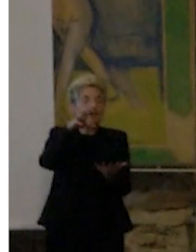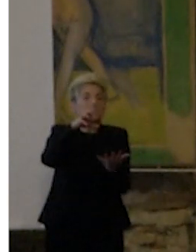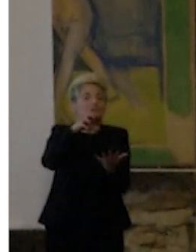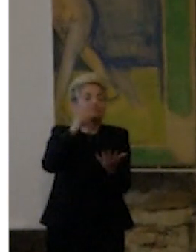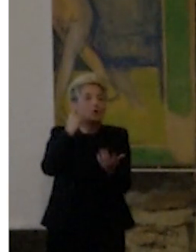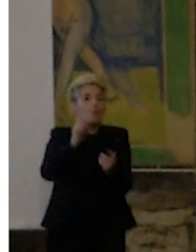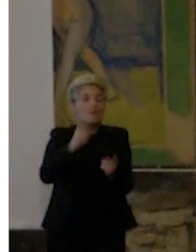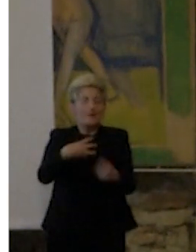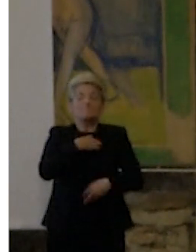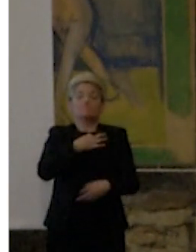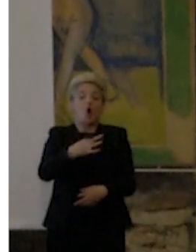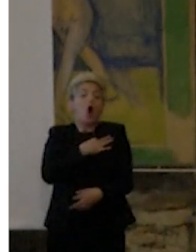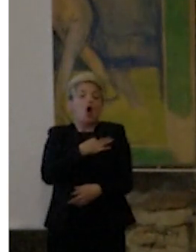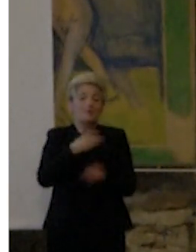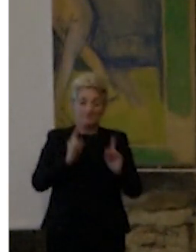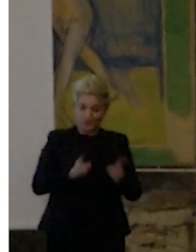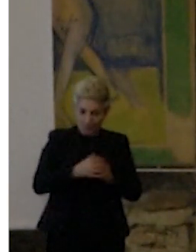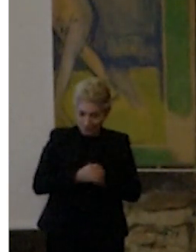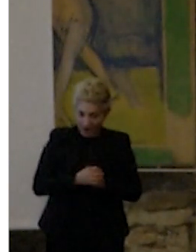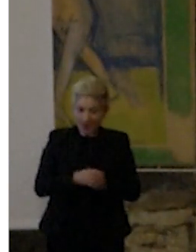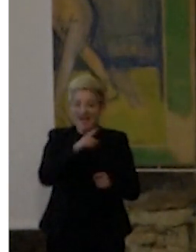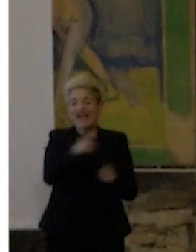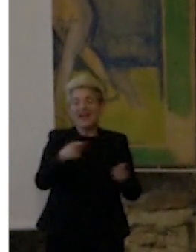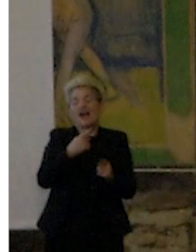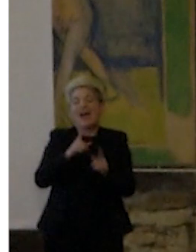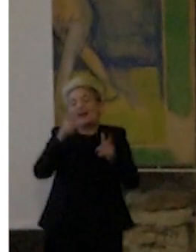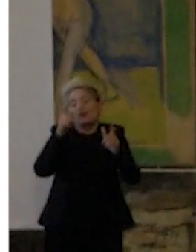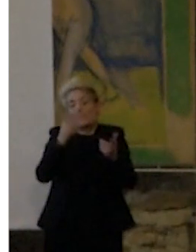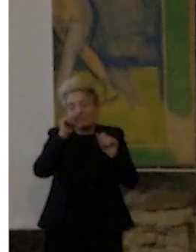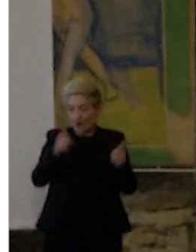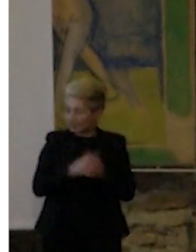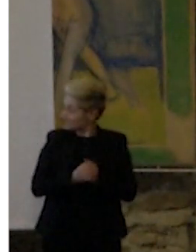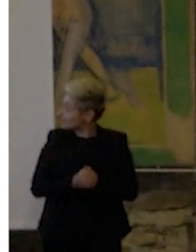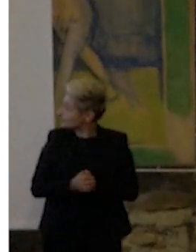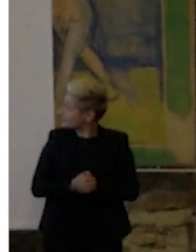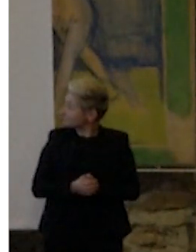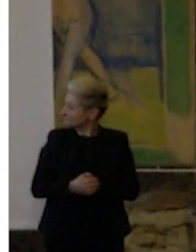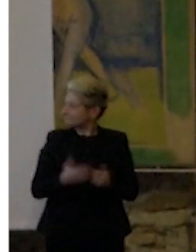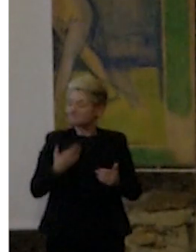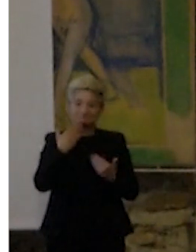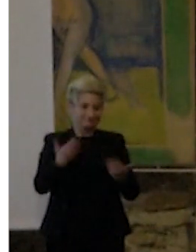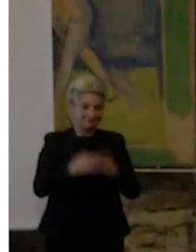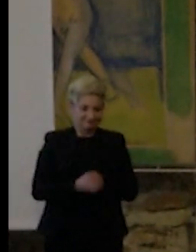fortunatamente perché quando io sia arrivato aveva il suo buon odore. Grazie.